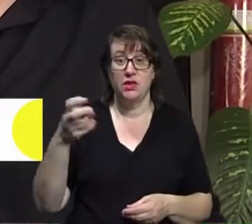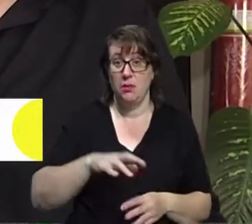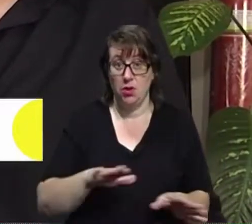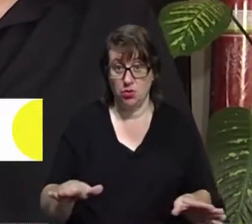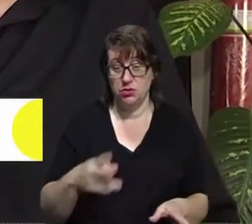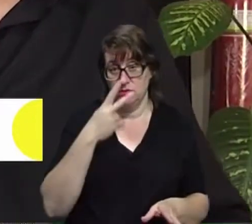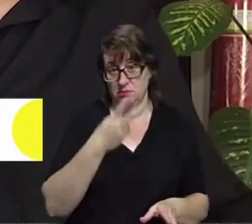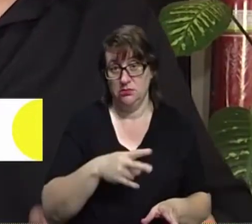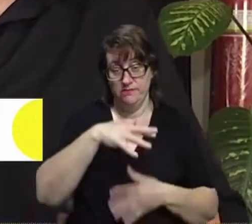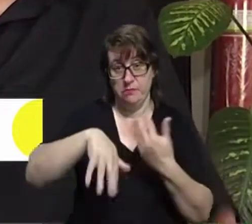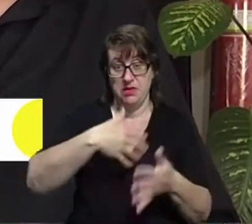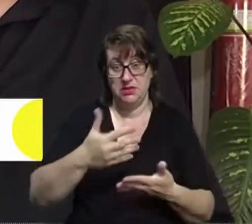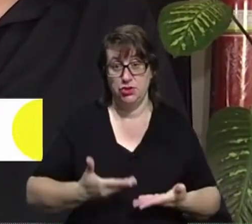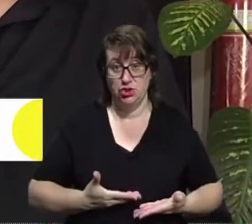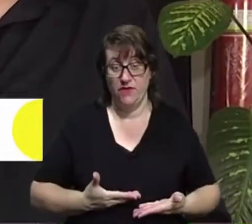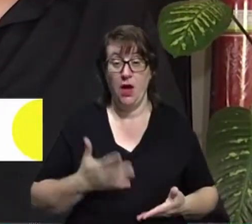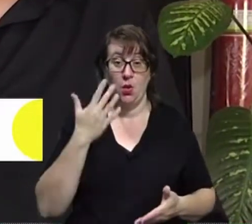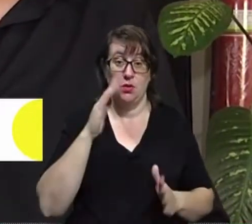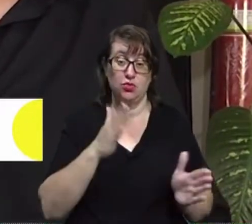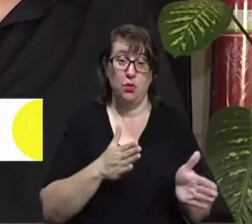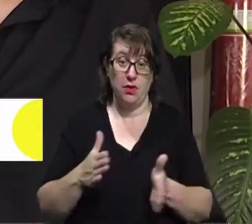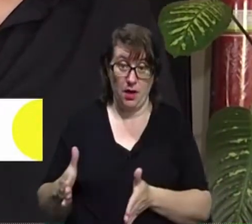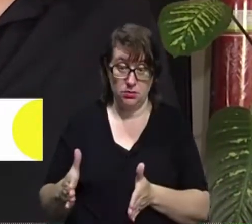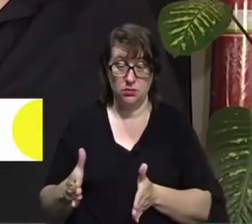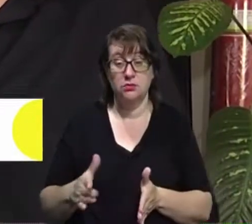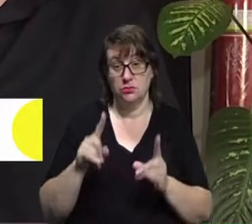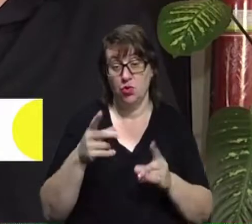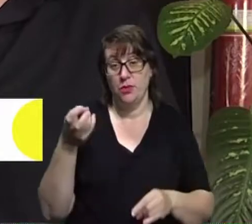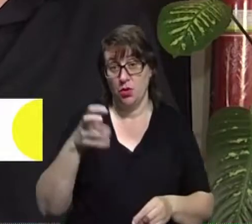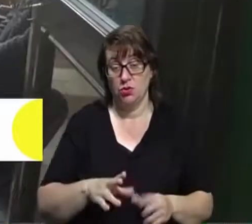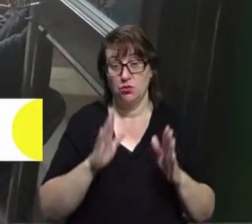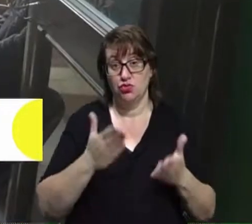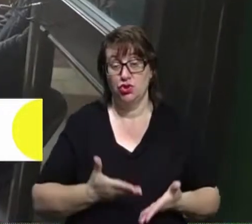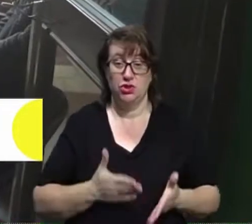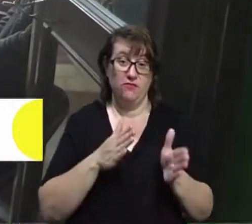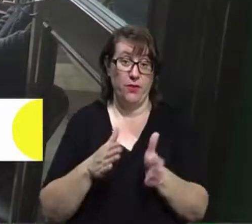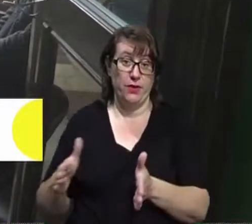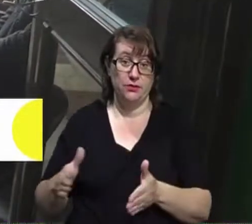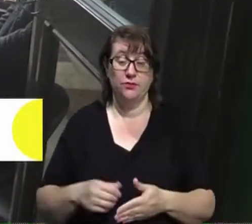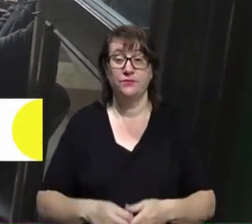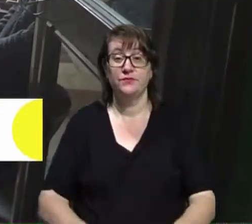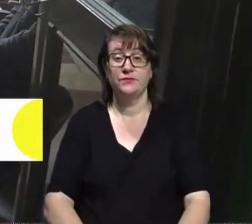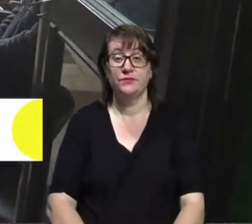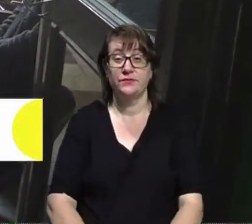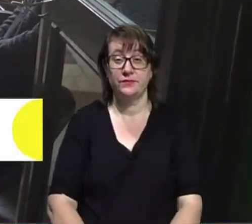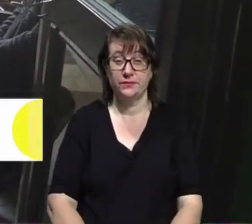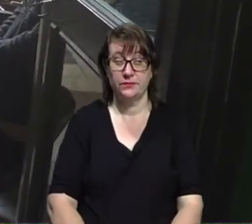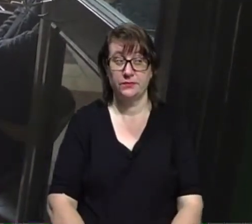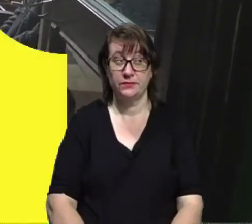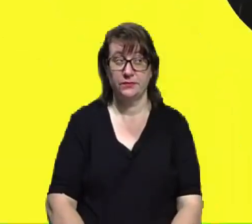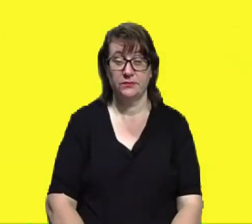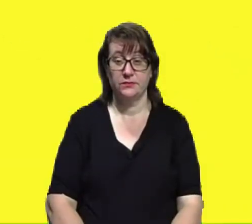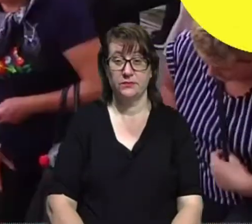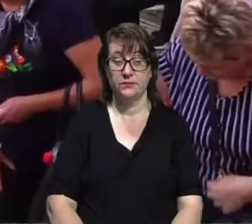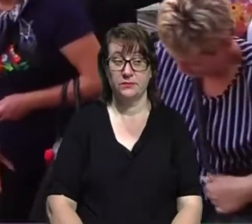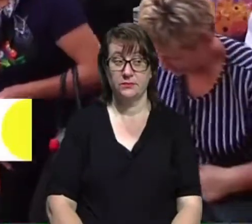безгладі живе. А коли буде порядок, то він приходить і буде жити в порядку. Антоніна Тугас, Ігор Грач – Новини на Суспільному.